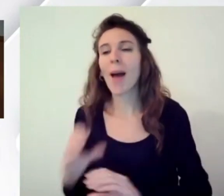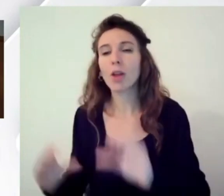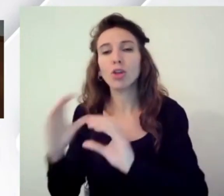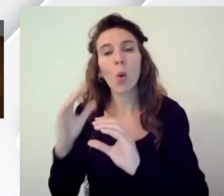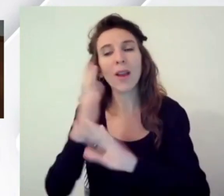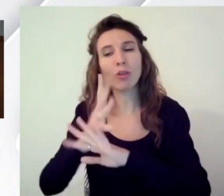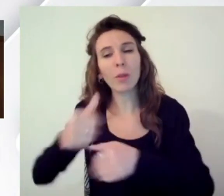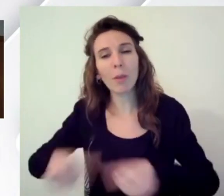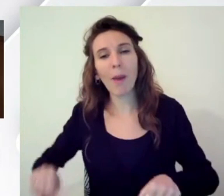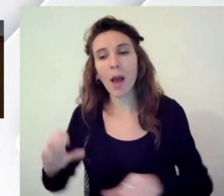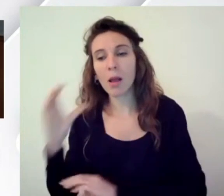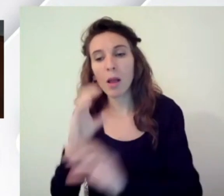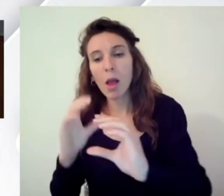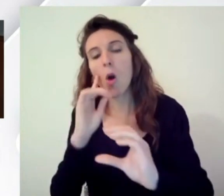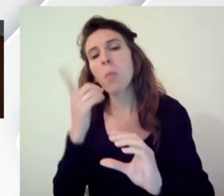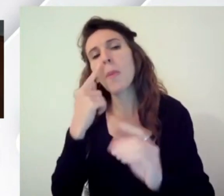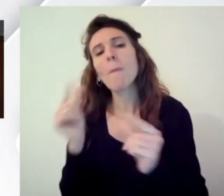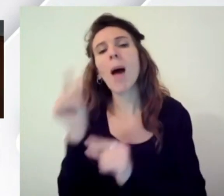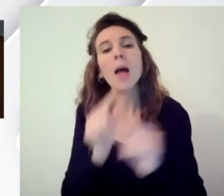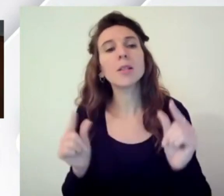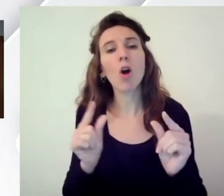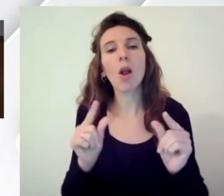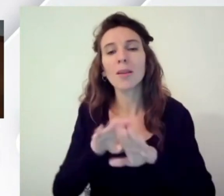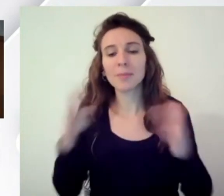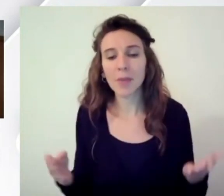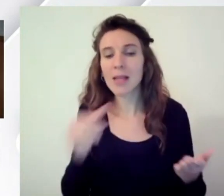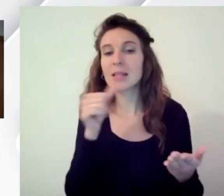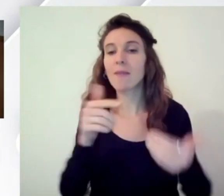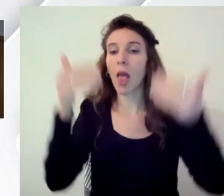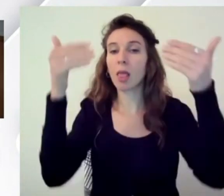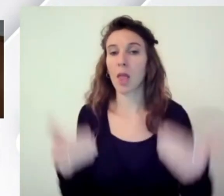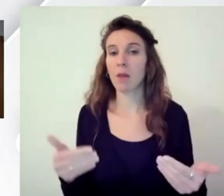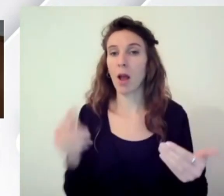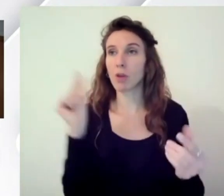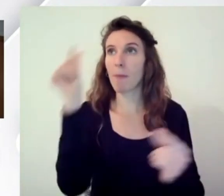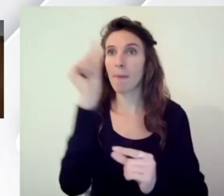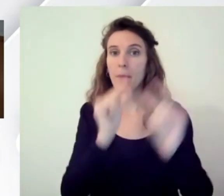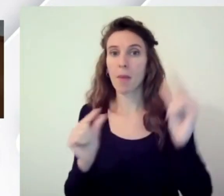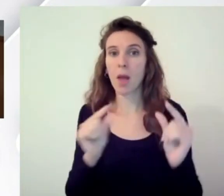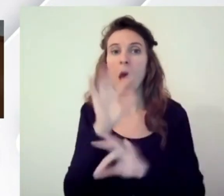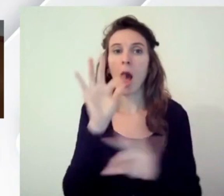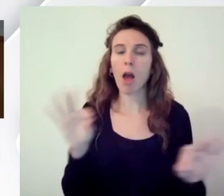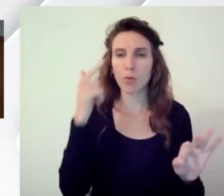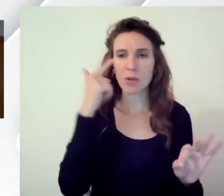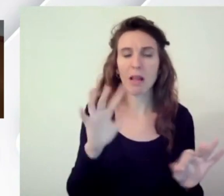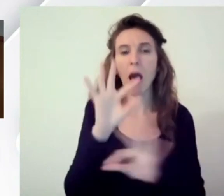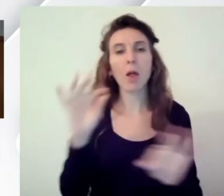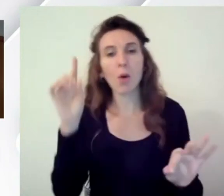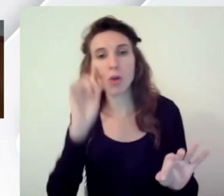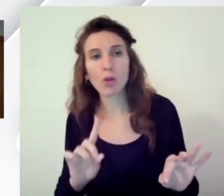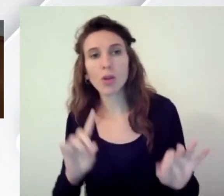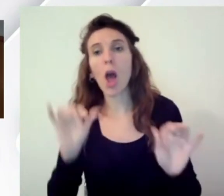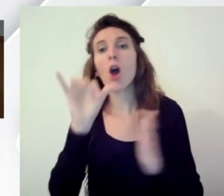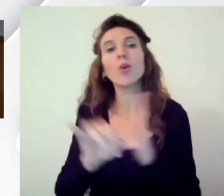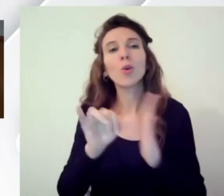o in un altro modo una scatola di puzzle che serve a costruire l'interfaccia molti qui sapranno cos'è qualcuno che ci sta seguendo su YouTube